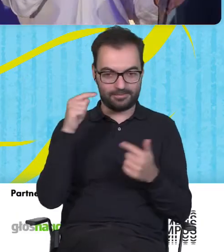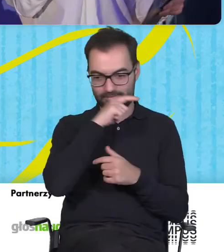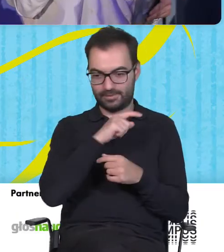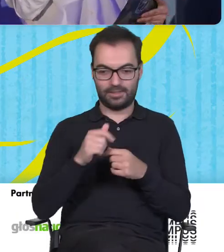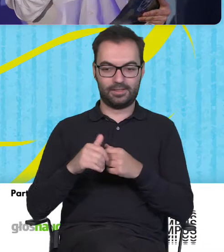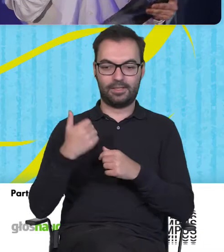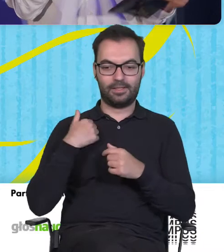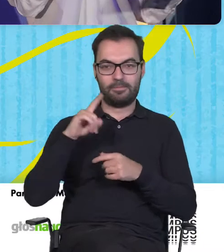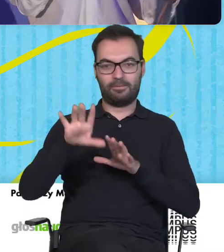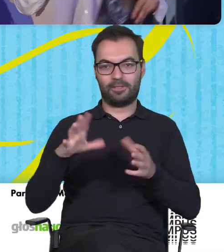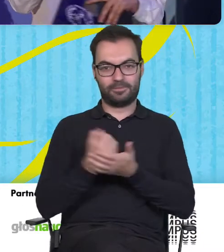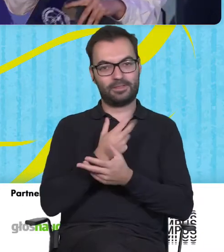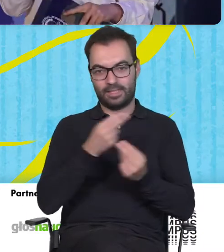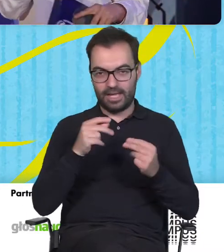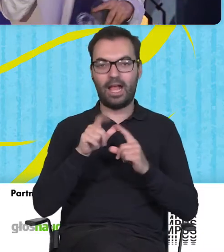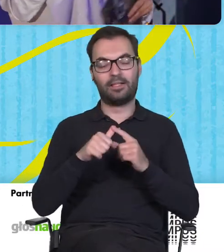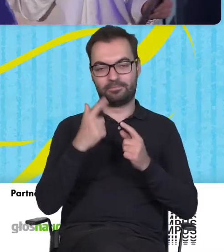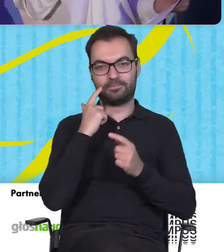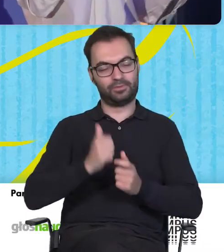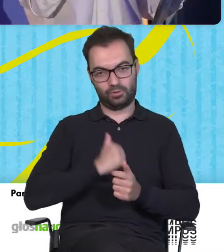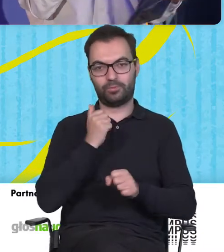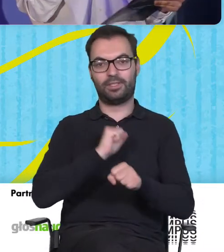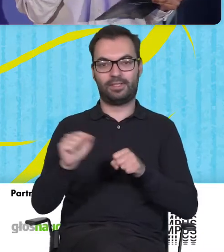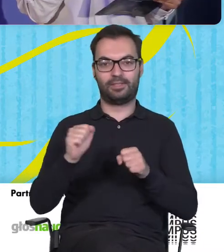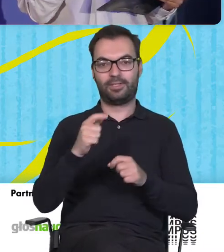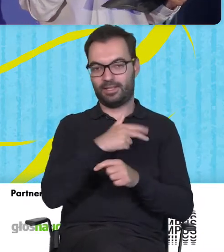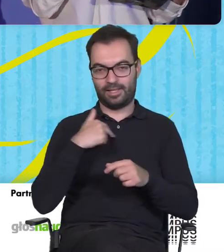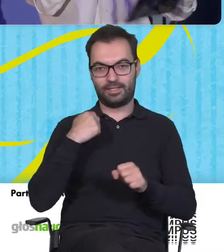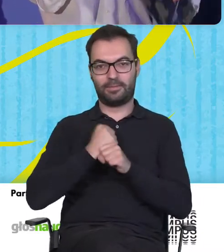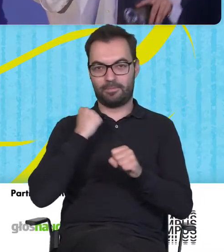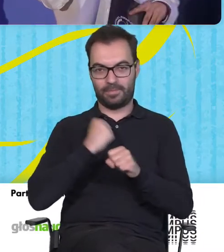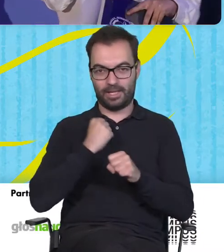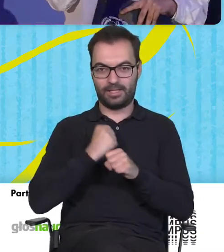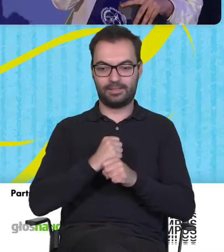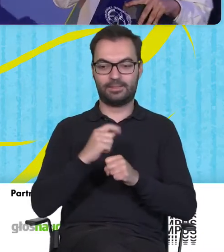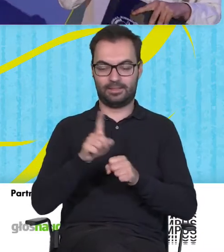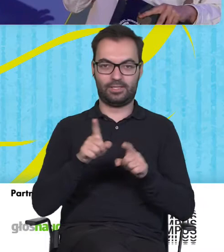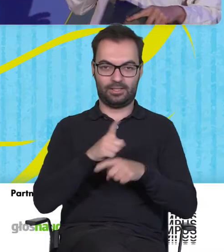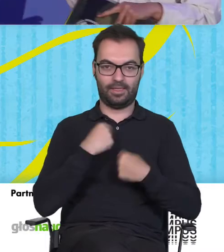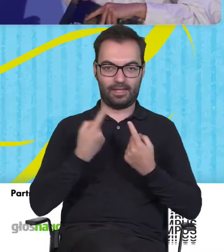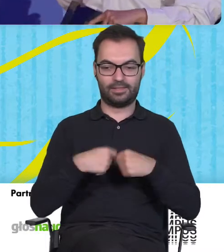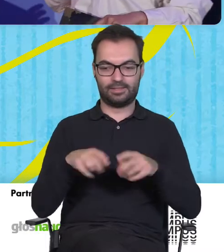byliśmy na podium, ale jesteśmy bardzo dumni z naszej pracy i z naszego zespołu.